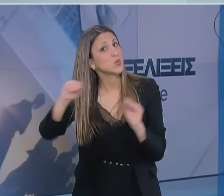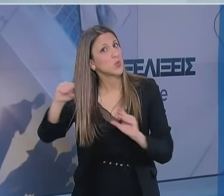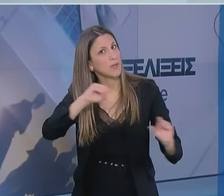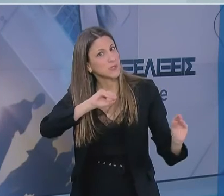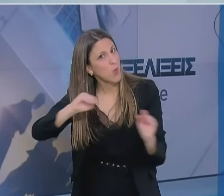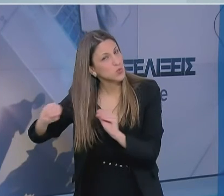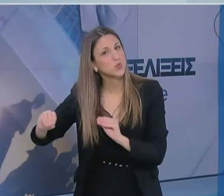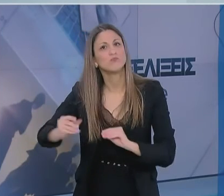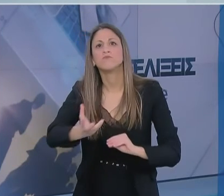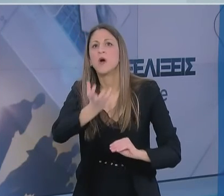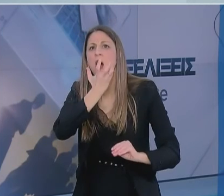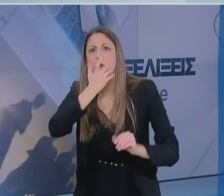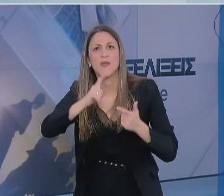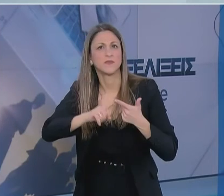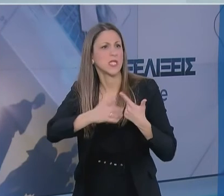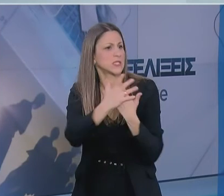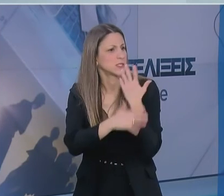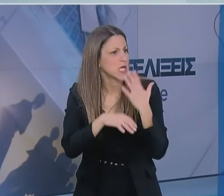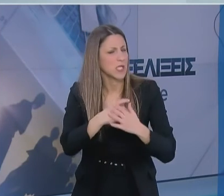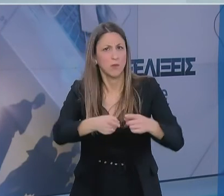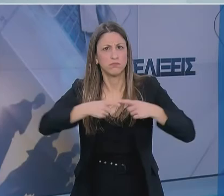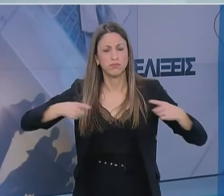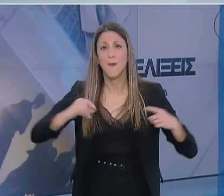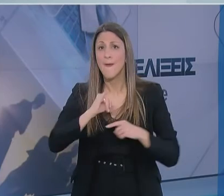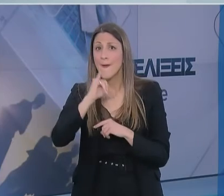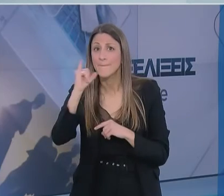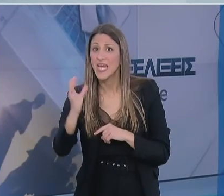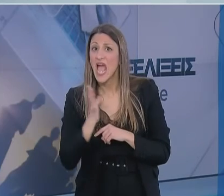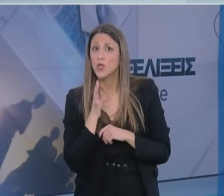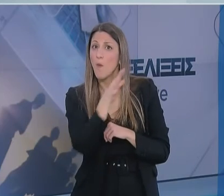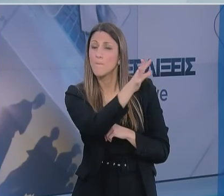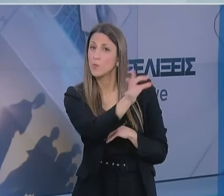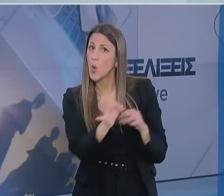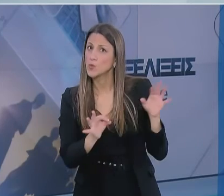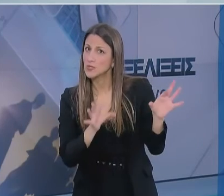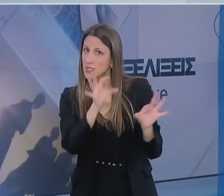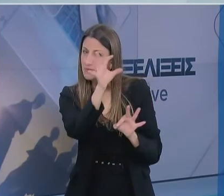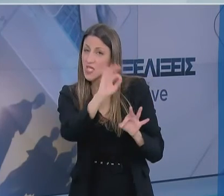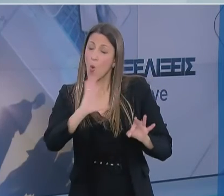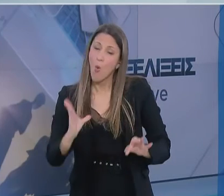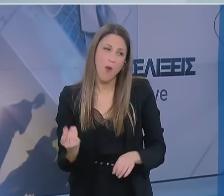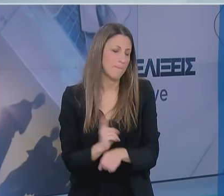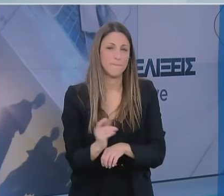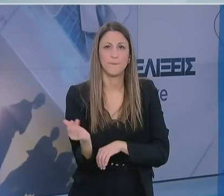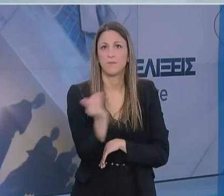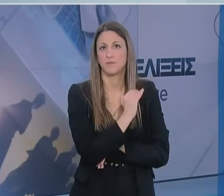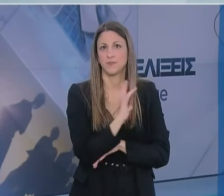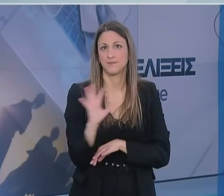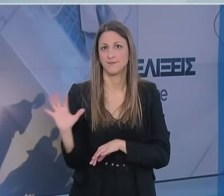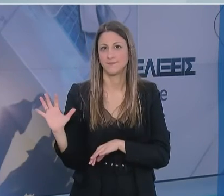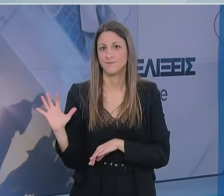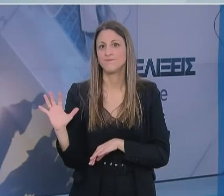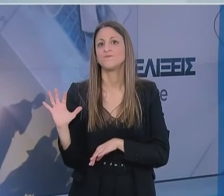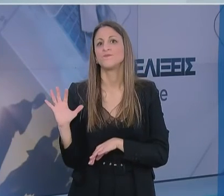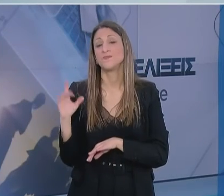στελεχώνουμε το σύστημα υγείας με το απαραίτητο προσωπικό. Και επιτρέψτε μου να πω ότι όλα αυτά δημιουργούν μια